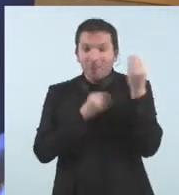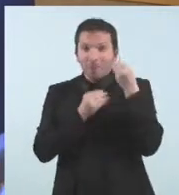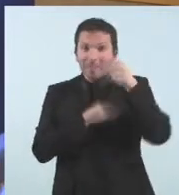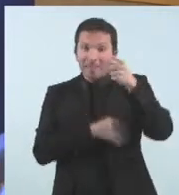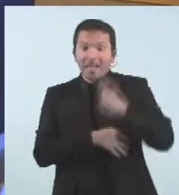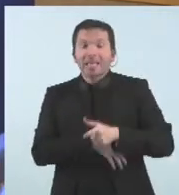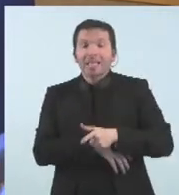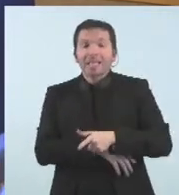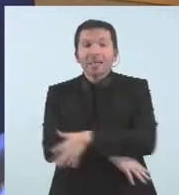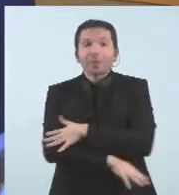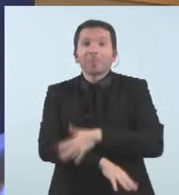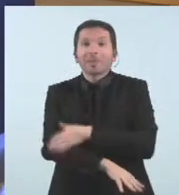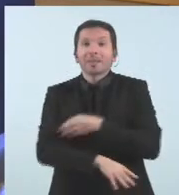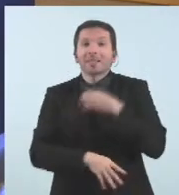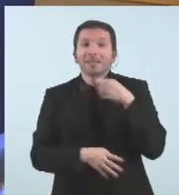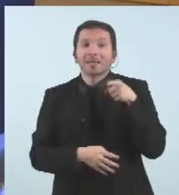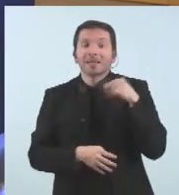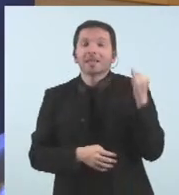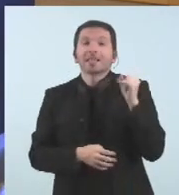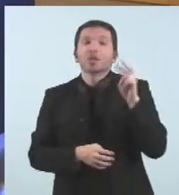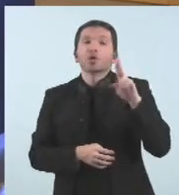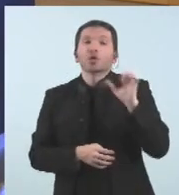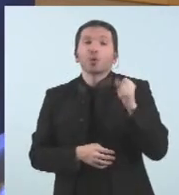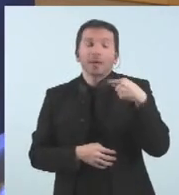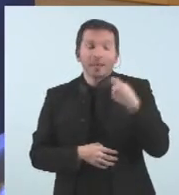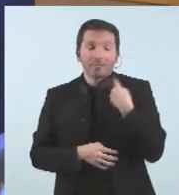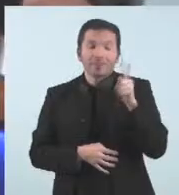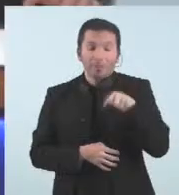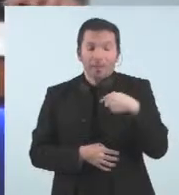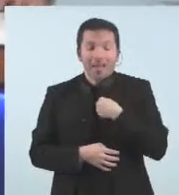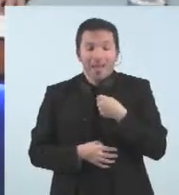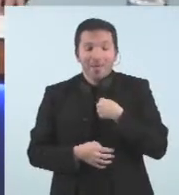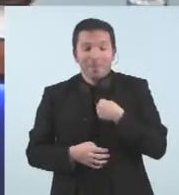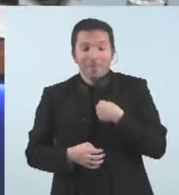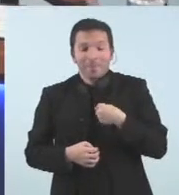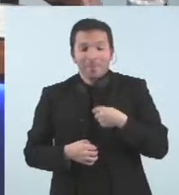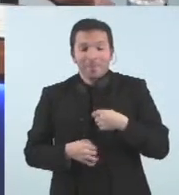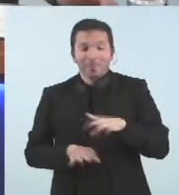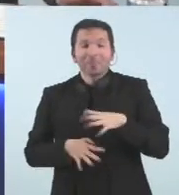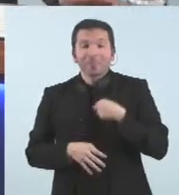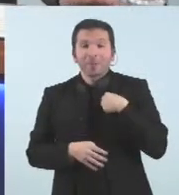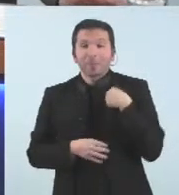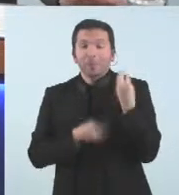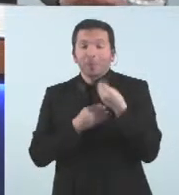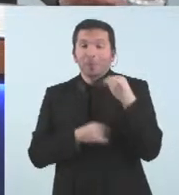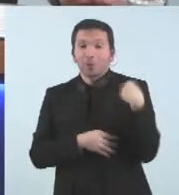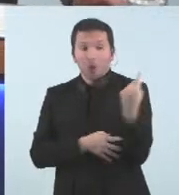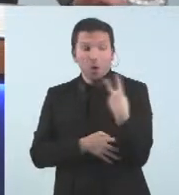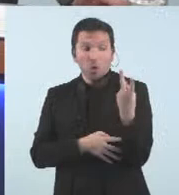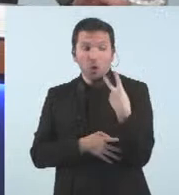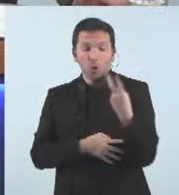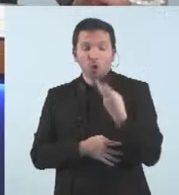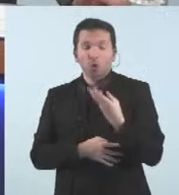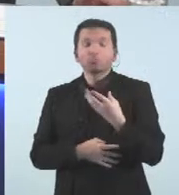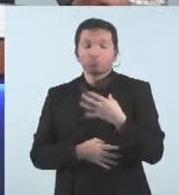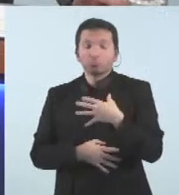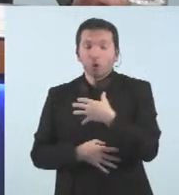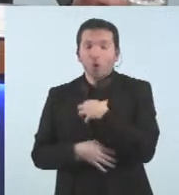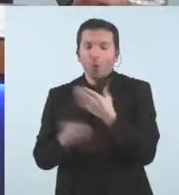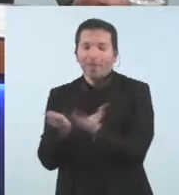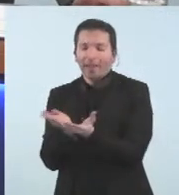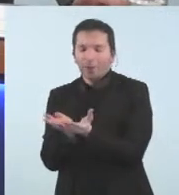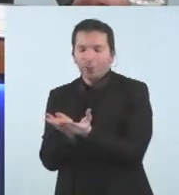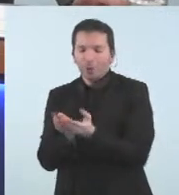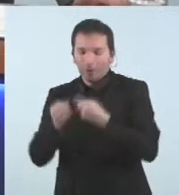quasi en mi i també jo crec que nosaltres es poden estudiar bé l'estrès